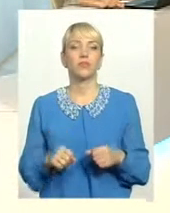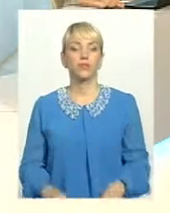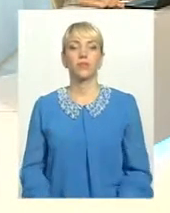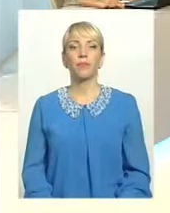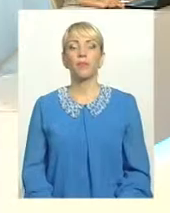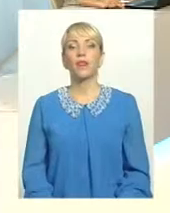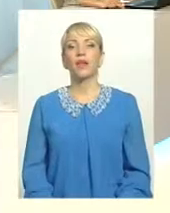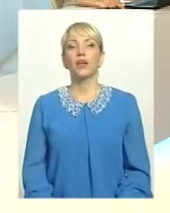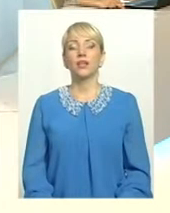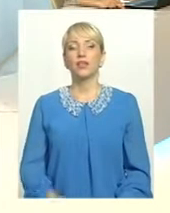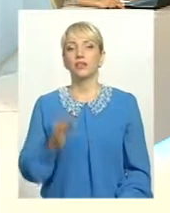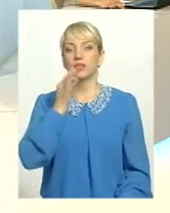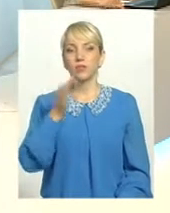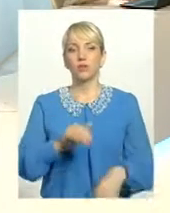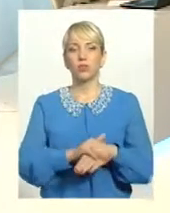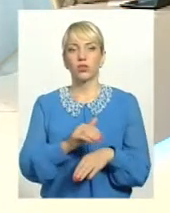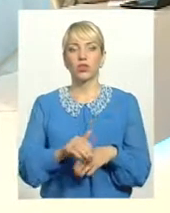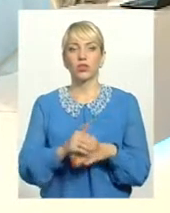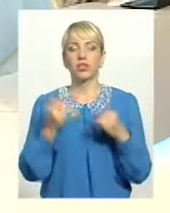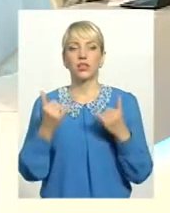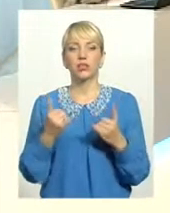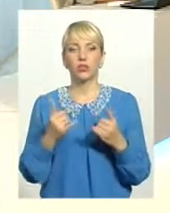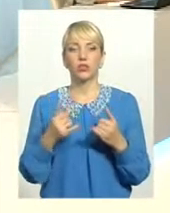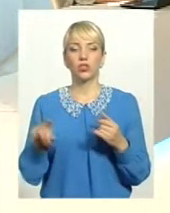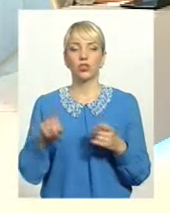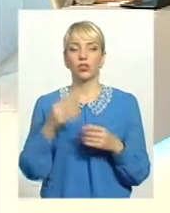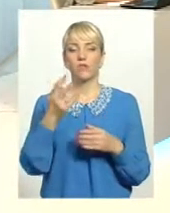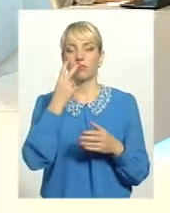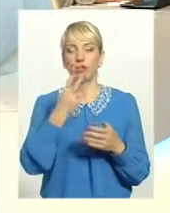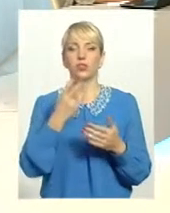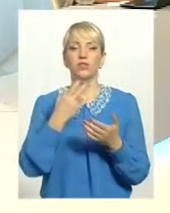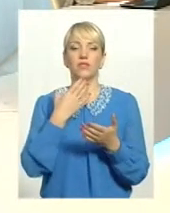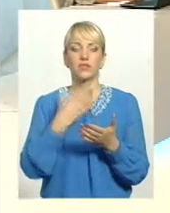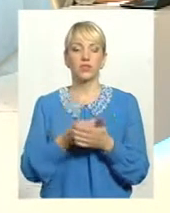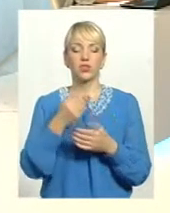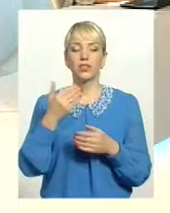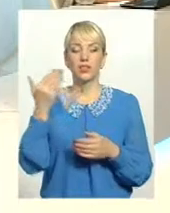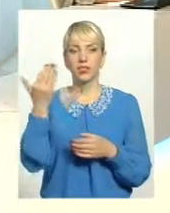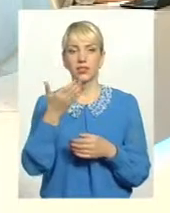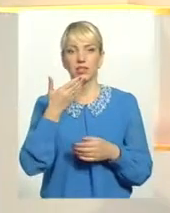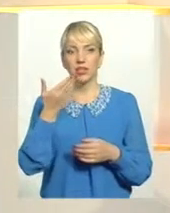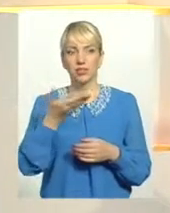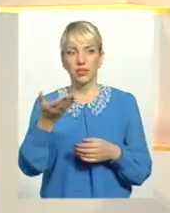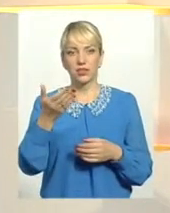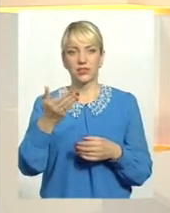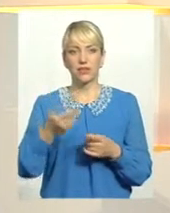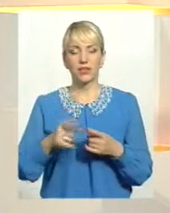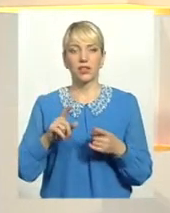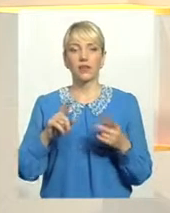сьогодні, оте, що бачите ви в своїх статистичних звітах, принаймні, хоча б